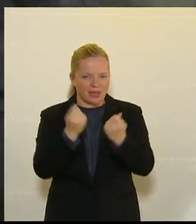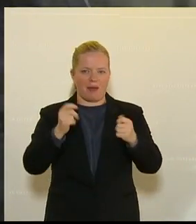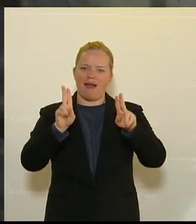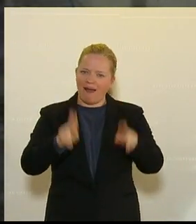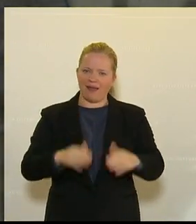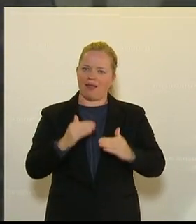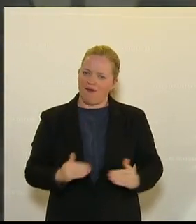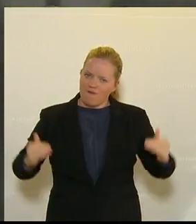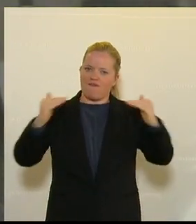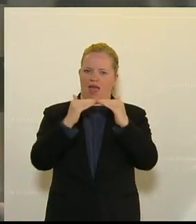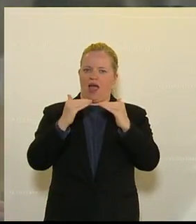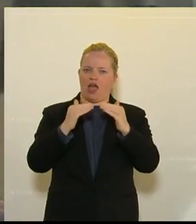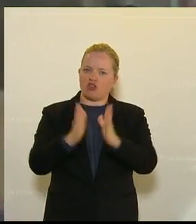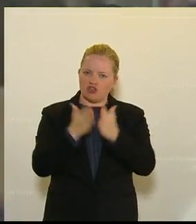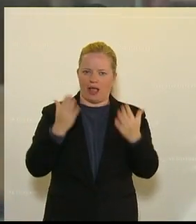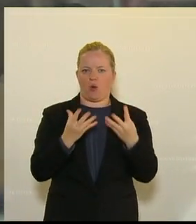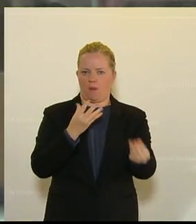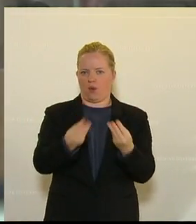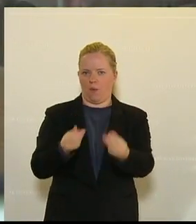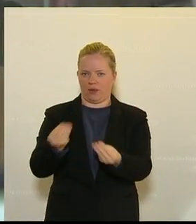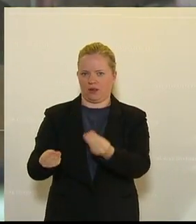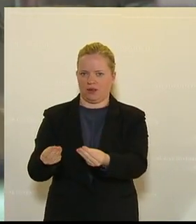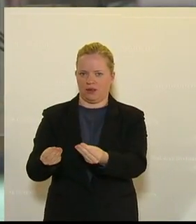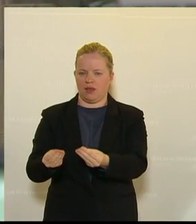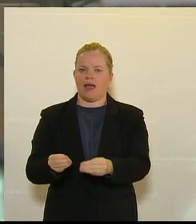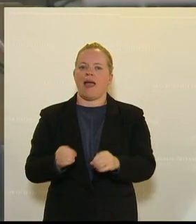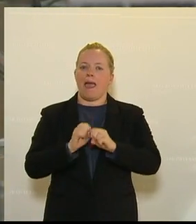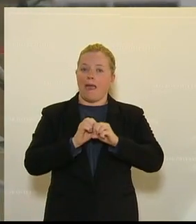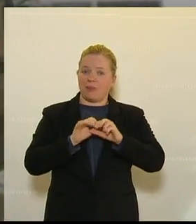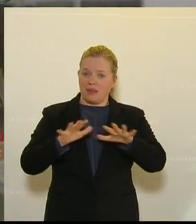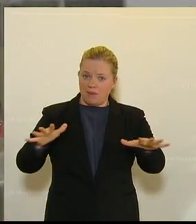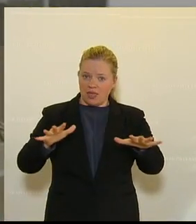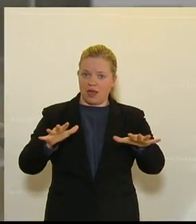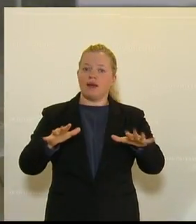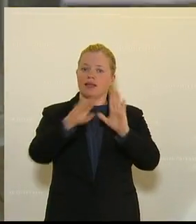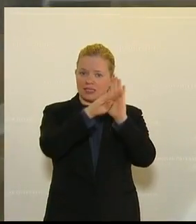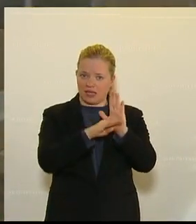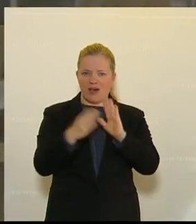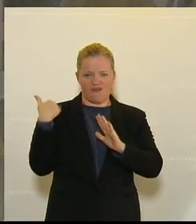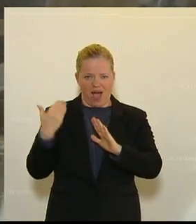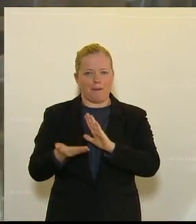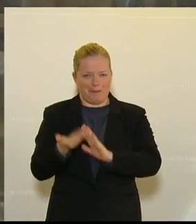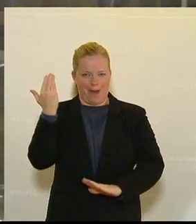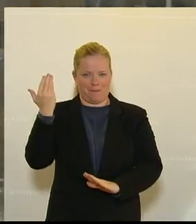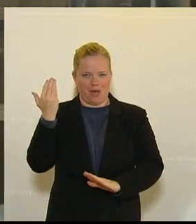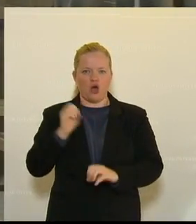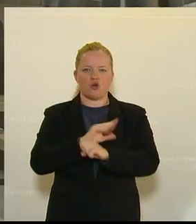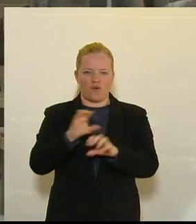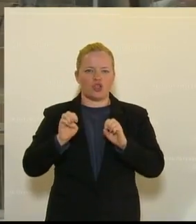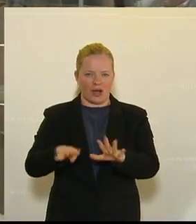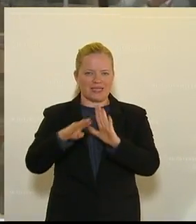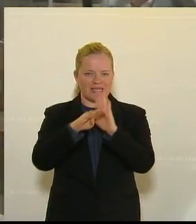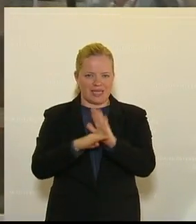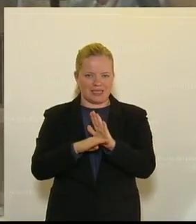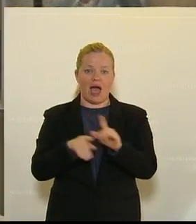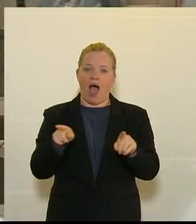gerechte Entschädigung geben und dass vor allem das Epidemiegesetz, dass Sie ausgehebelt haben über das Covid-19-Gesetz, dass